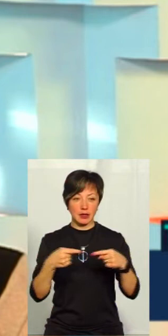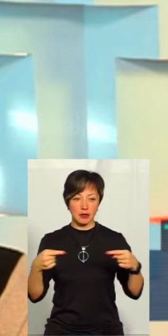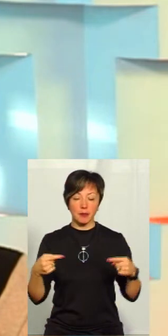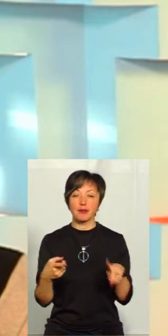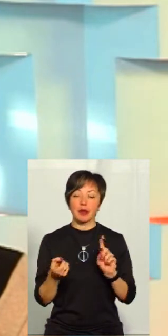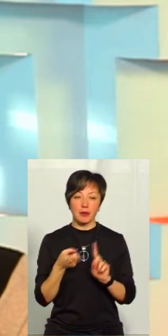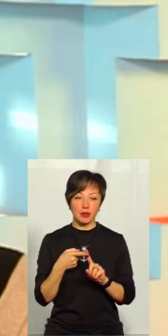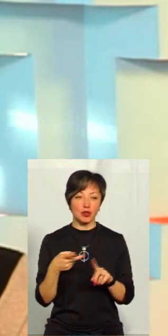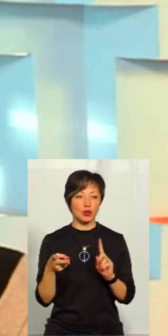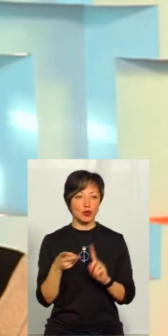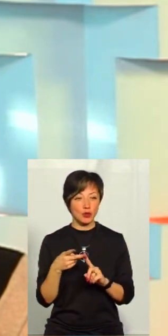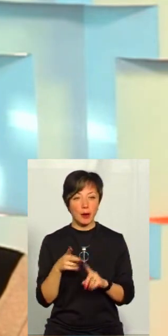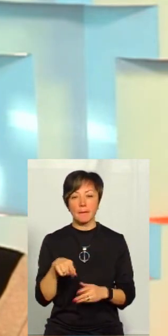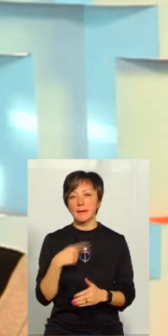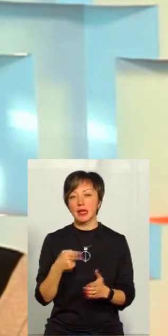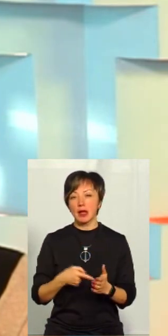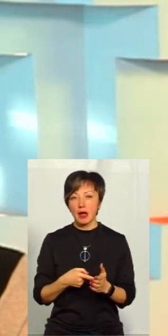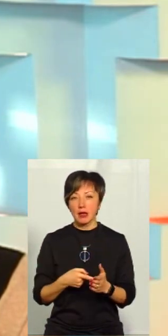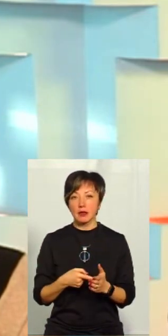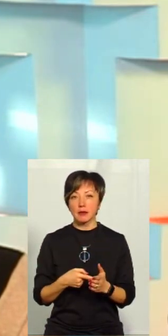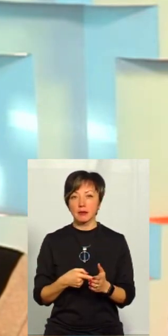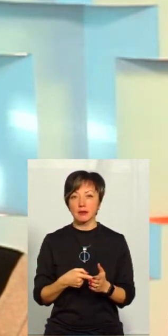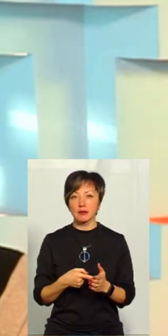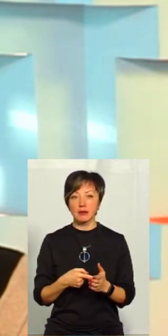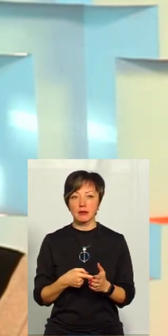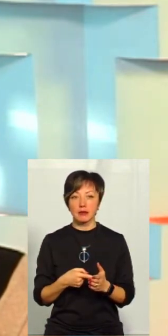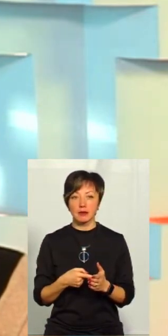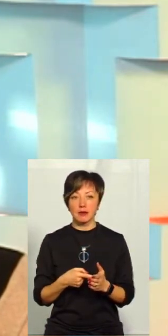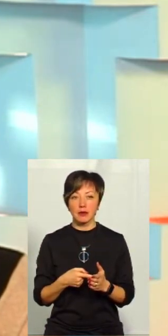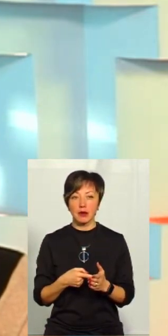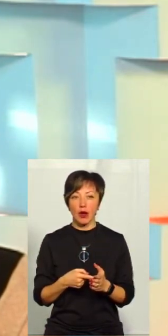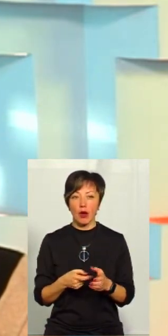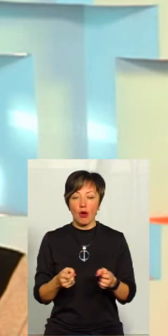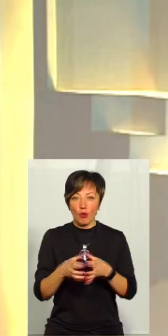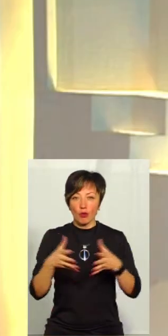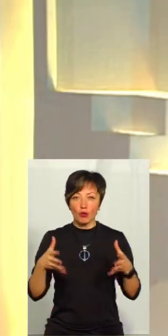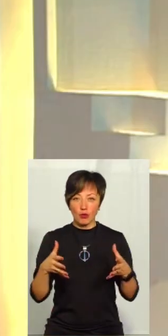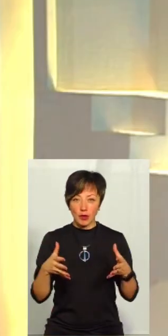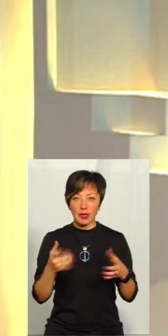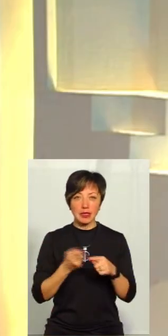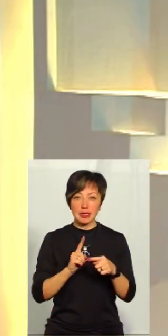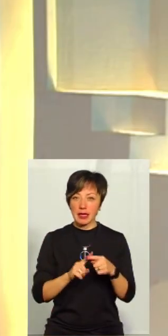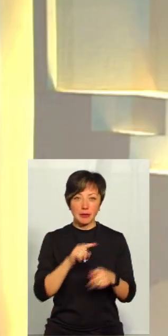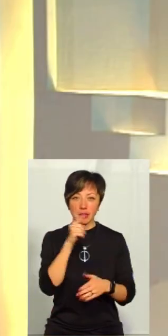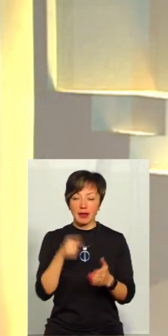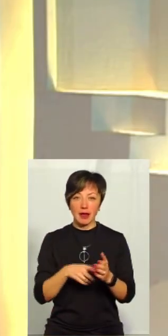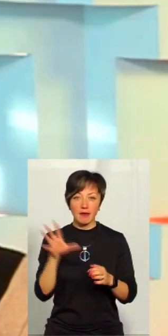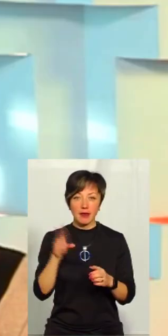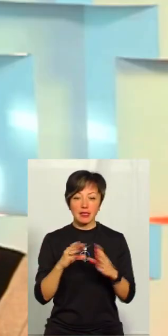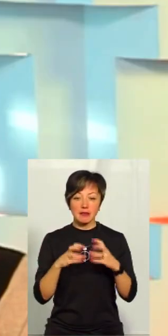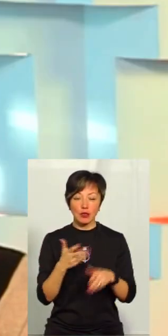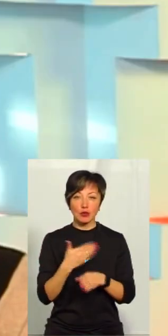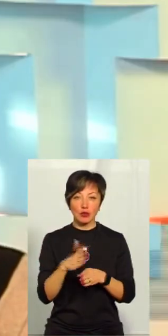Це перше. Друге питання урбанізації – це питання всього світу. Це не Хмельницька область і навіть не Україна. Це весь світ.